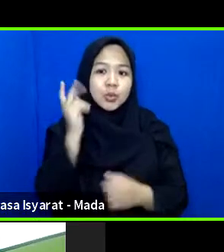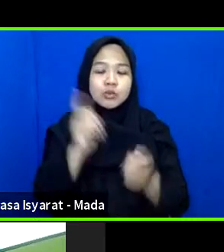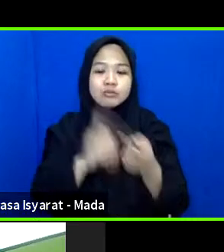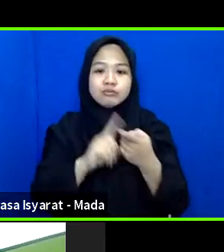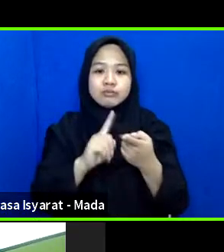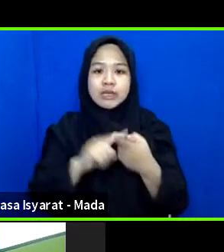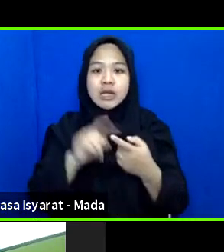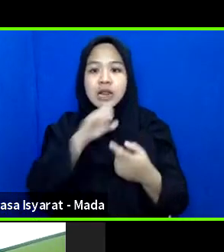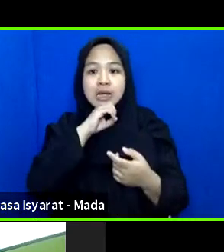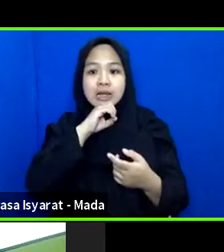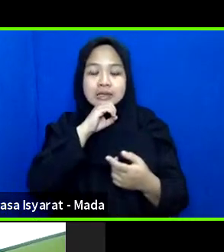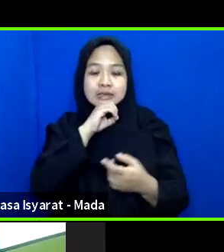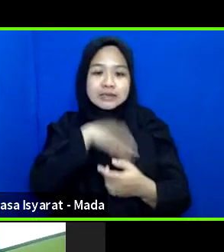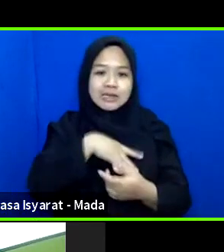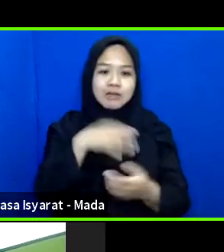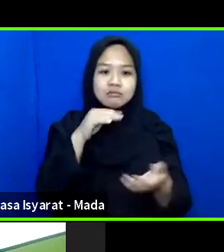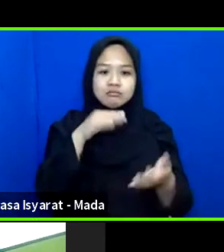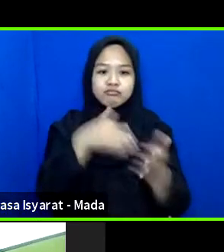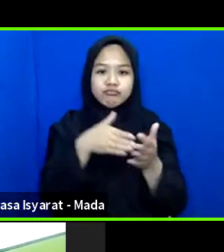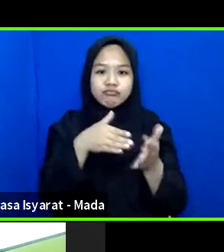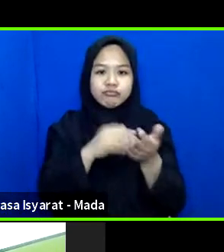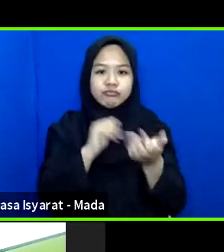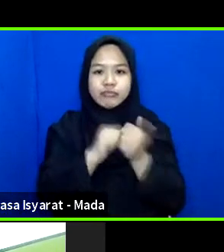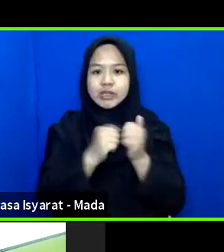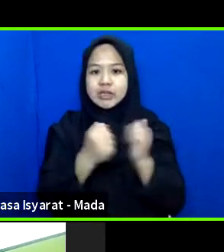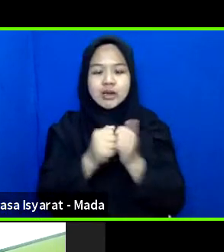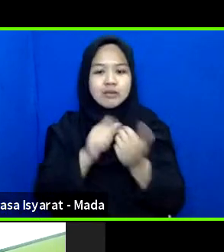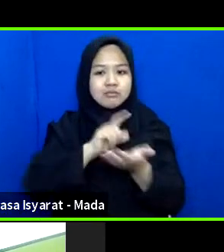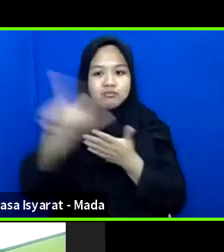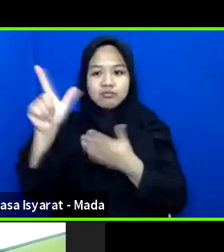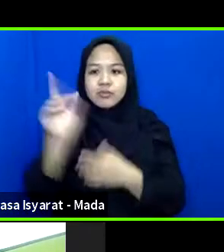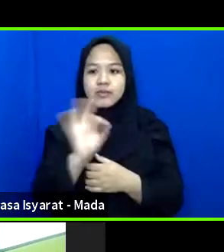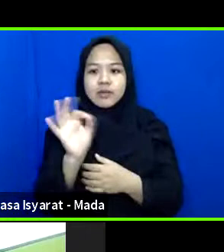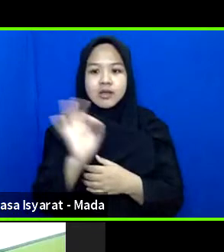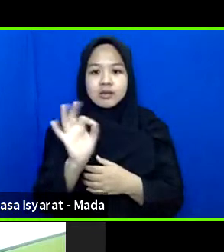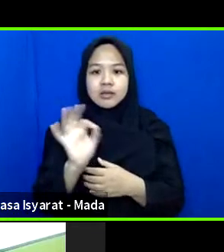Merasa tidak ada Persoalan dalam Proses pengaduannya Ya Bu